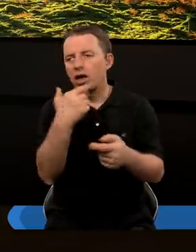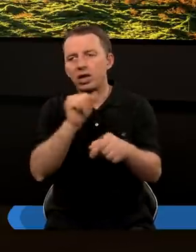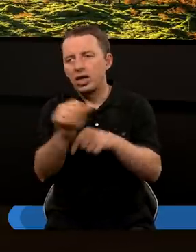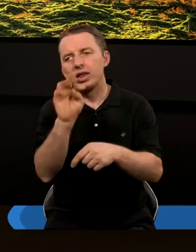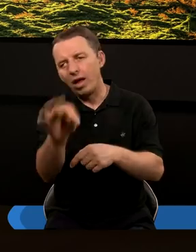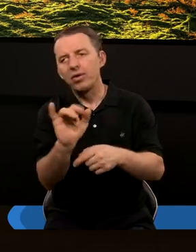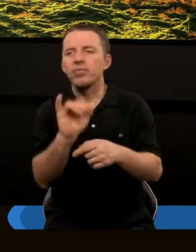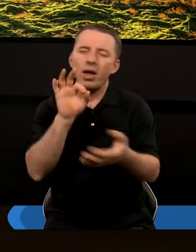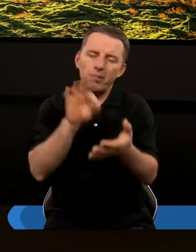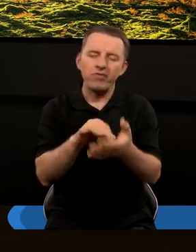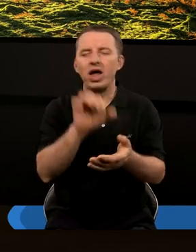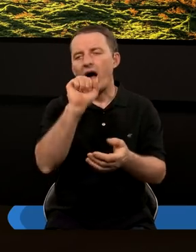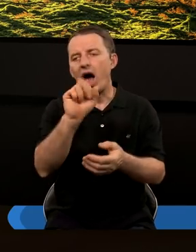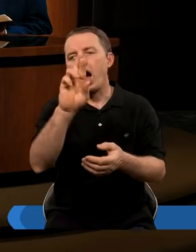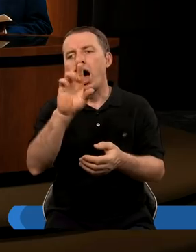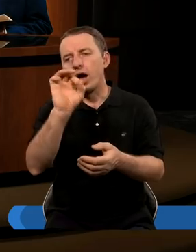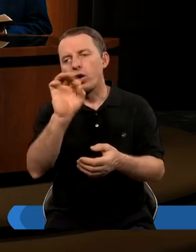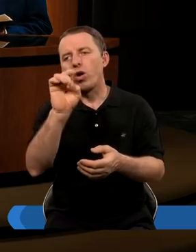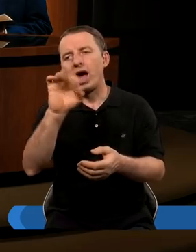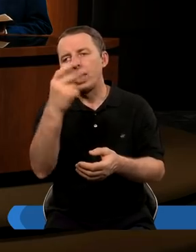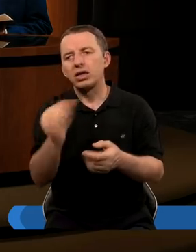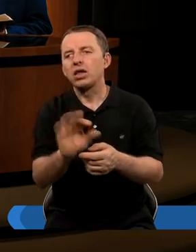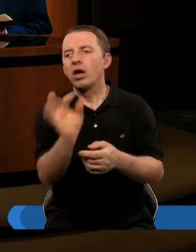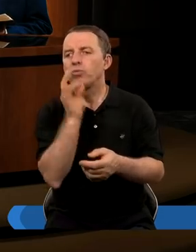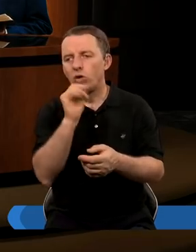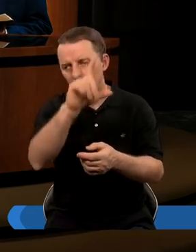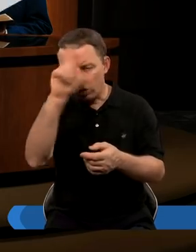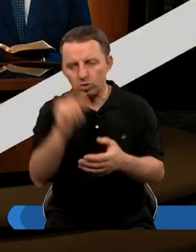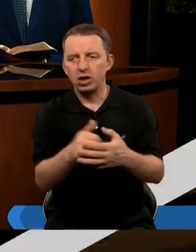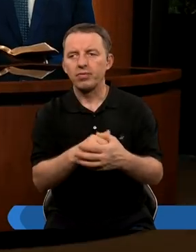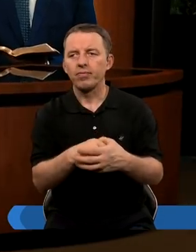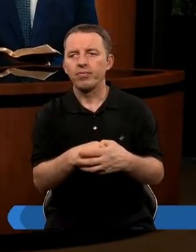Czy nie jest to jakaś pewna arogancja i upór młodych ludzi?